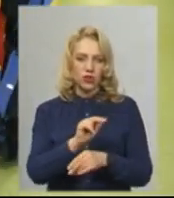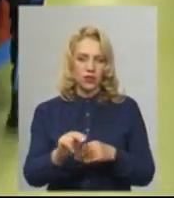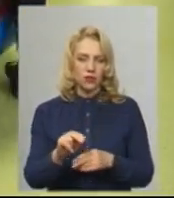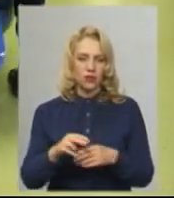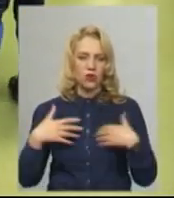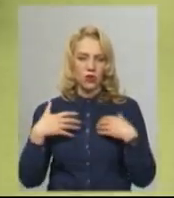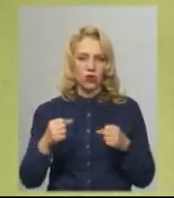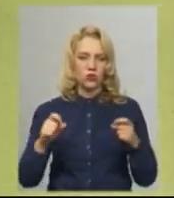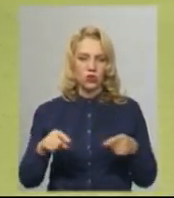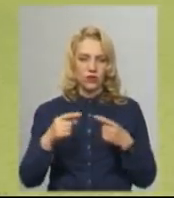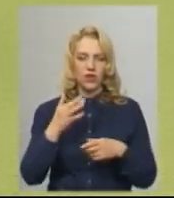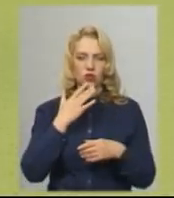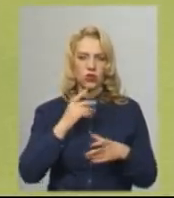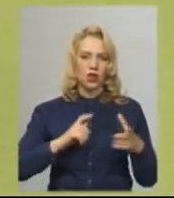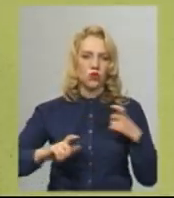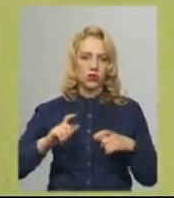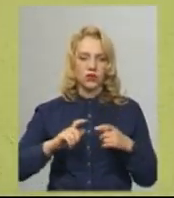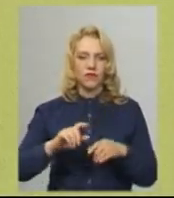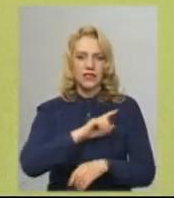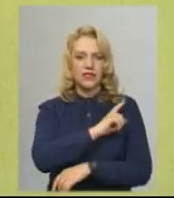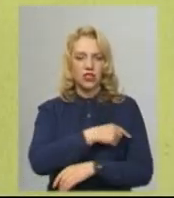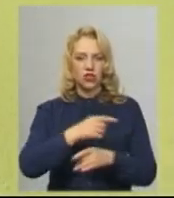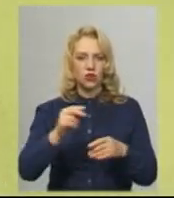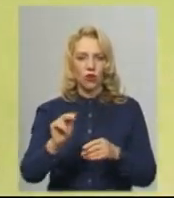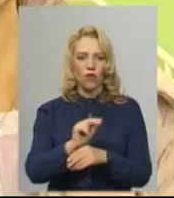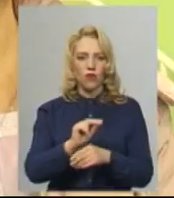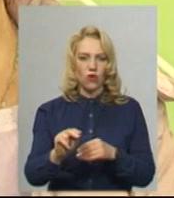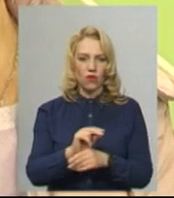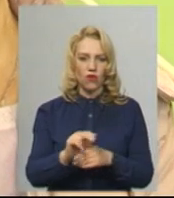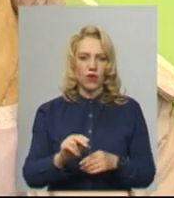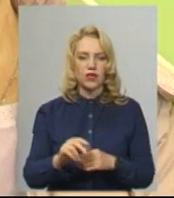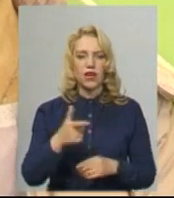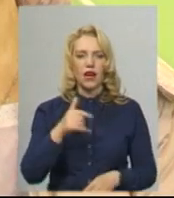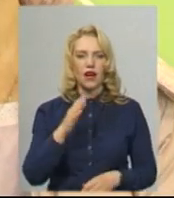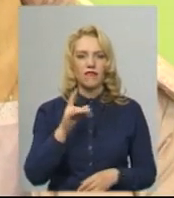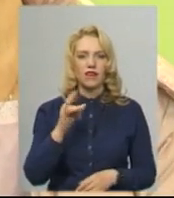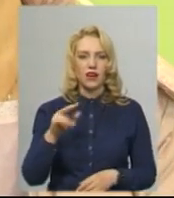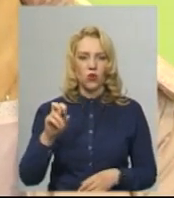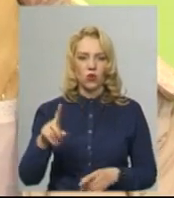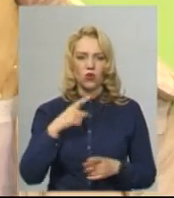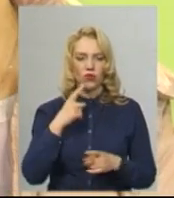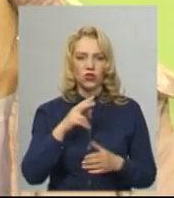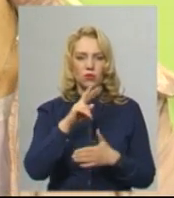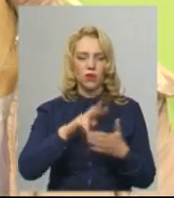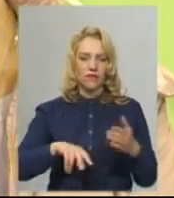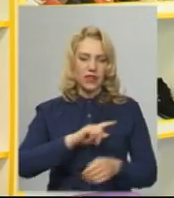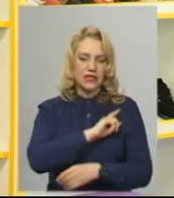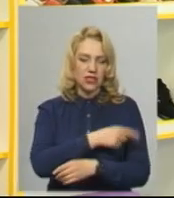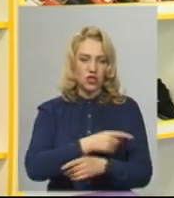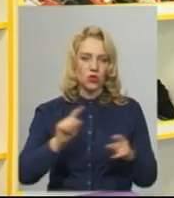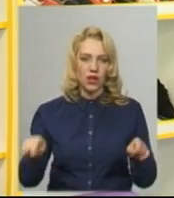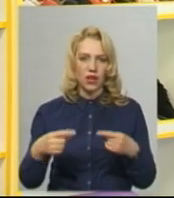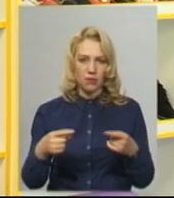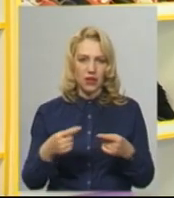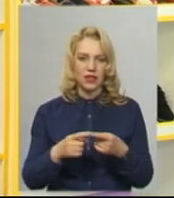оздоровлення Національного університету фізичного виховання і спорту, Світлана Гаврлюк говорить, що паралельно із фізичною реабілітацією діти у